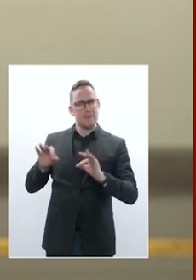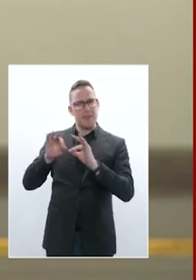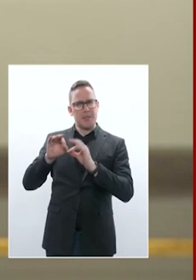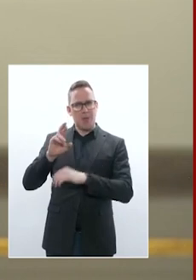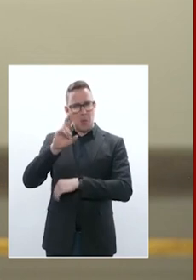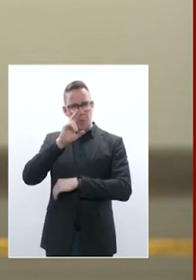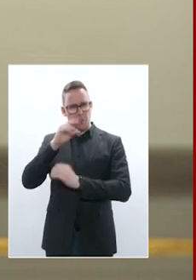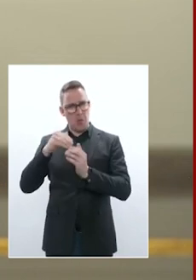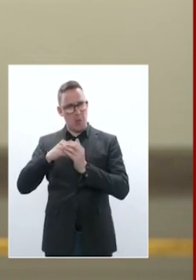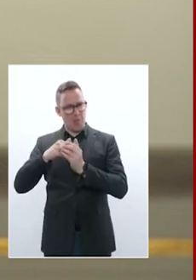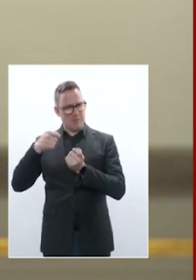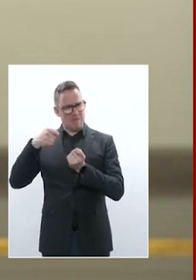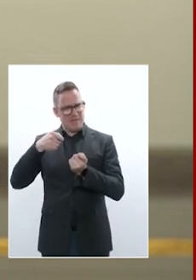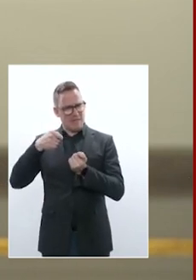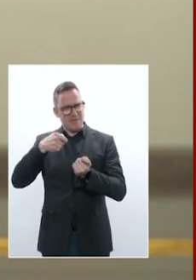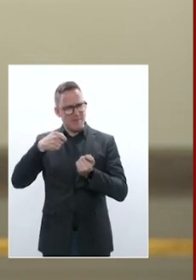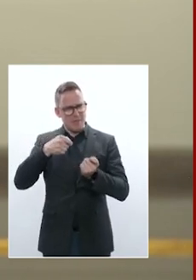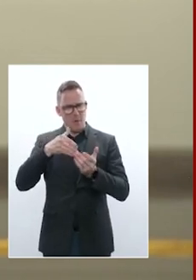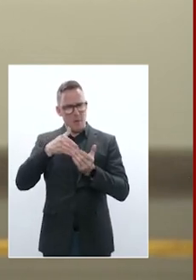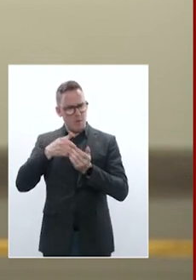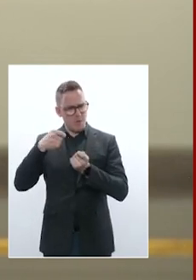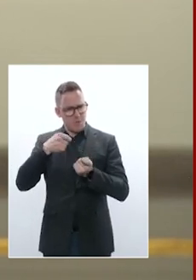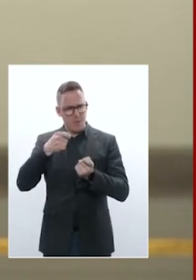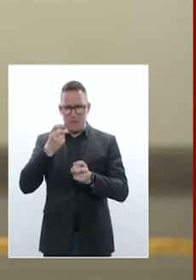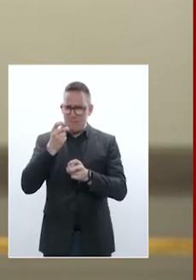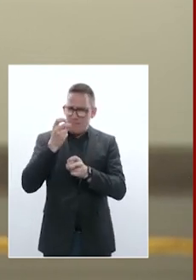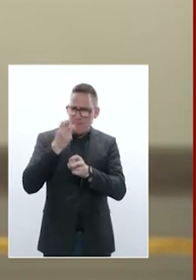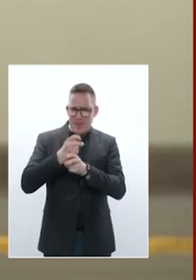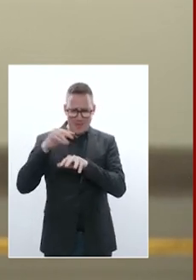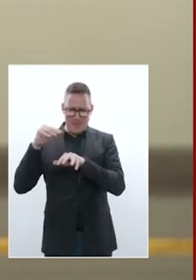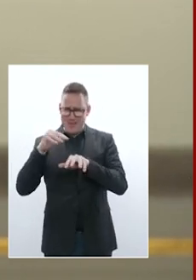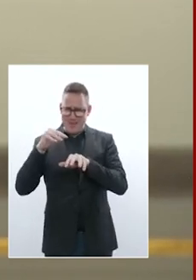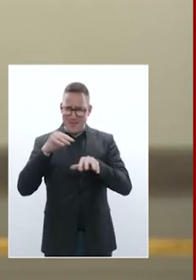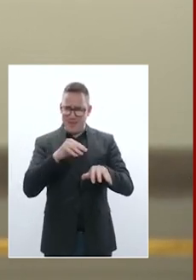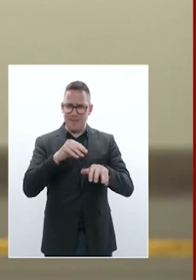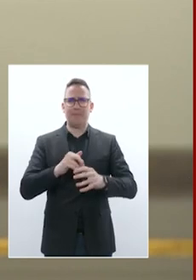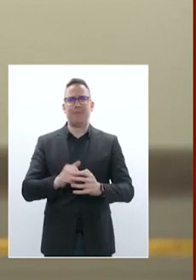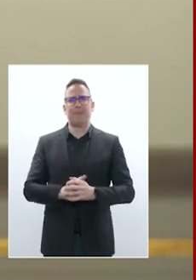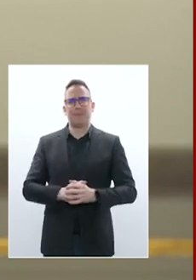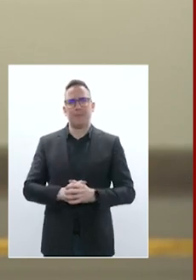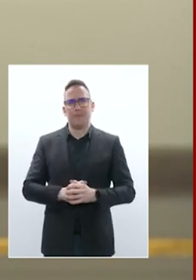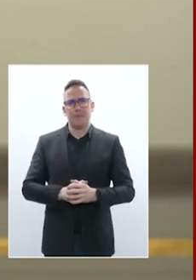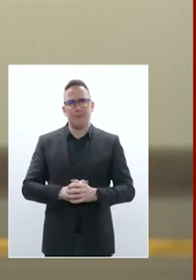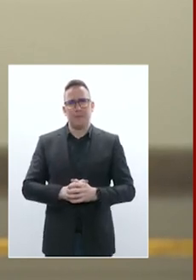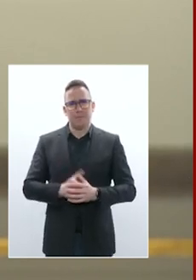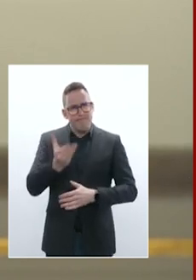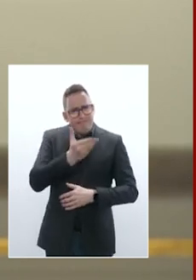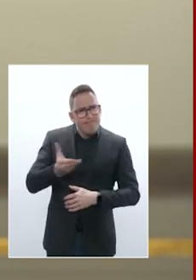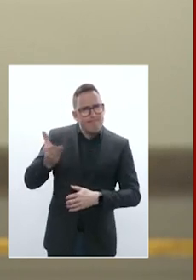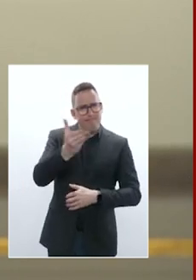en train de durcir sa position. Nous avons tous subi de manière accrue ces derniers mois des attaques en termes